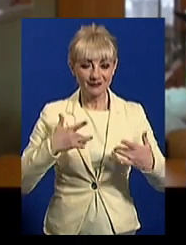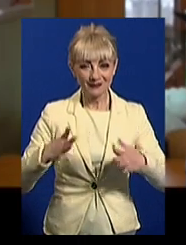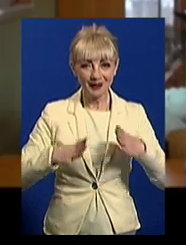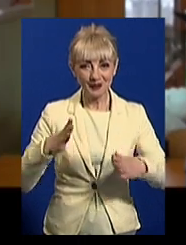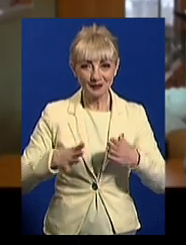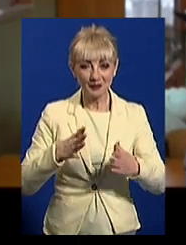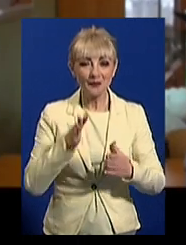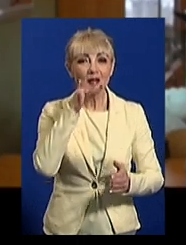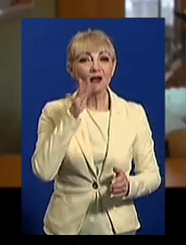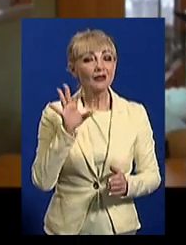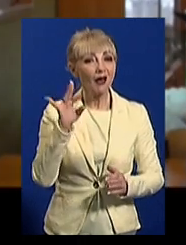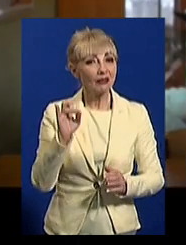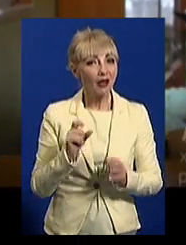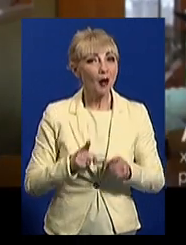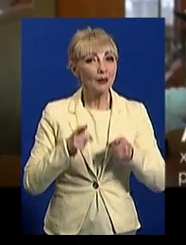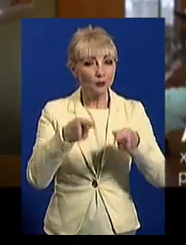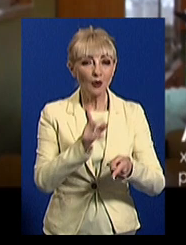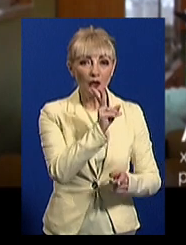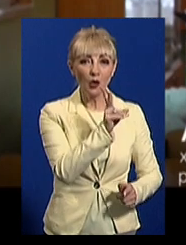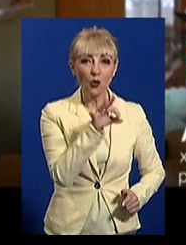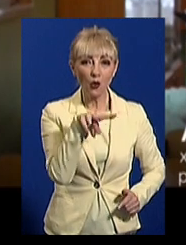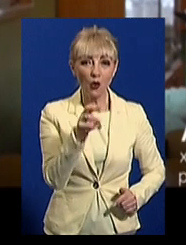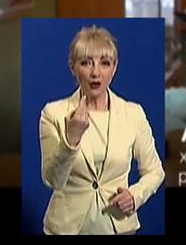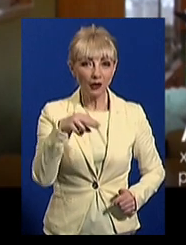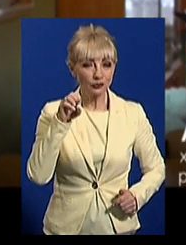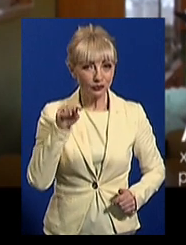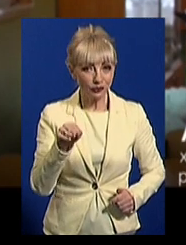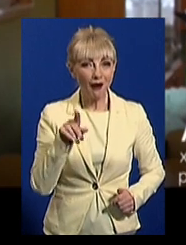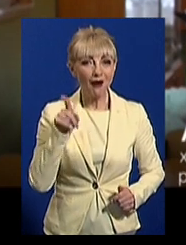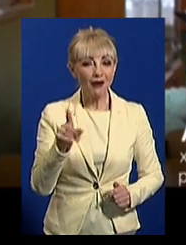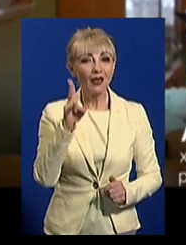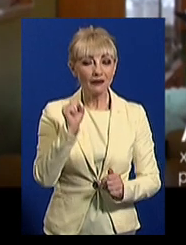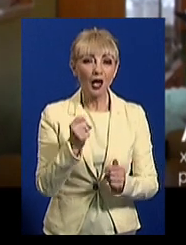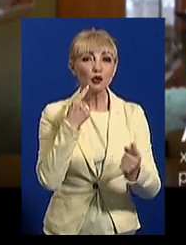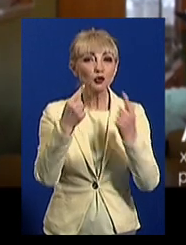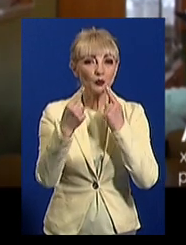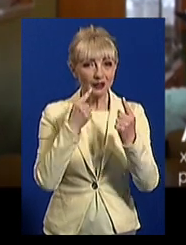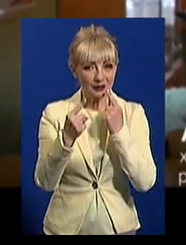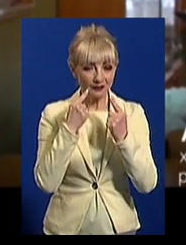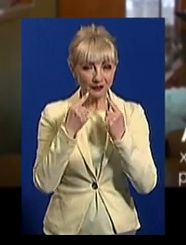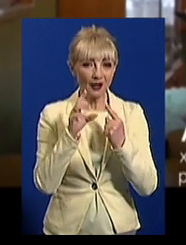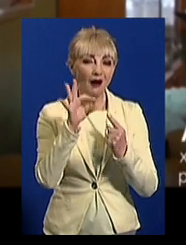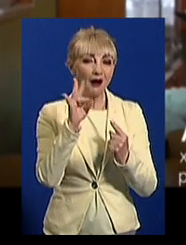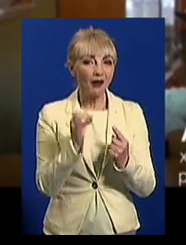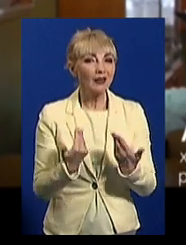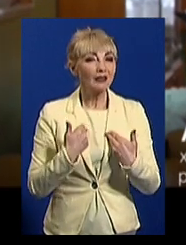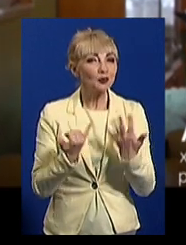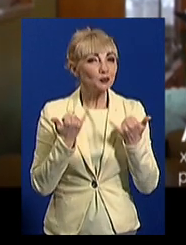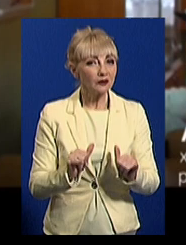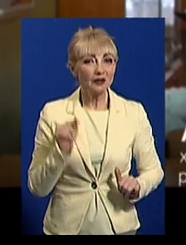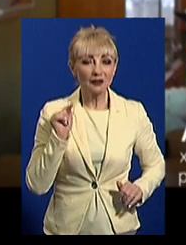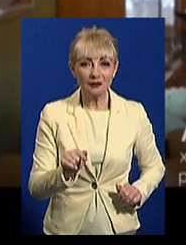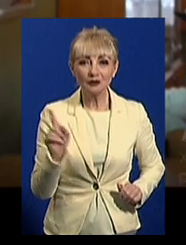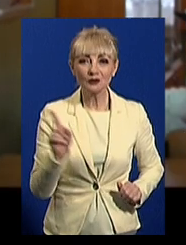Коли вона вступала у коледж, вона нас на співбесіді, на вступній співбесіді, вона нас вразила тим,